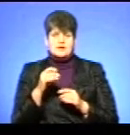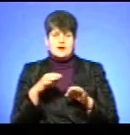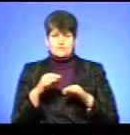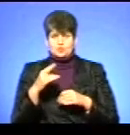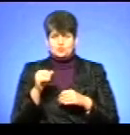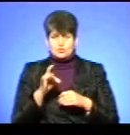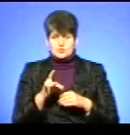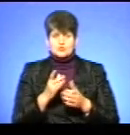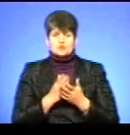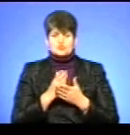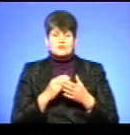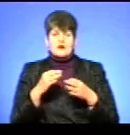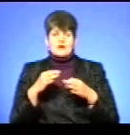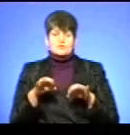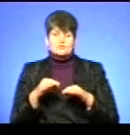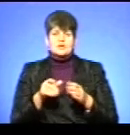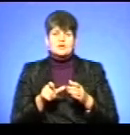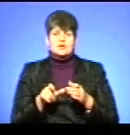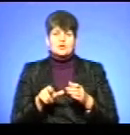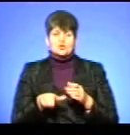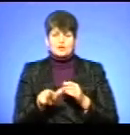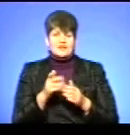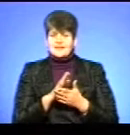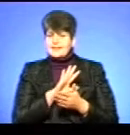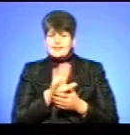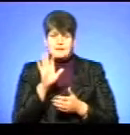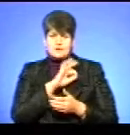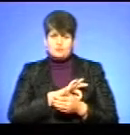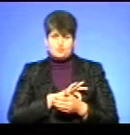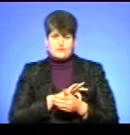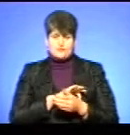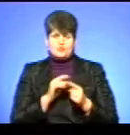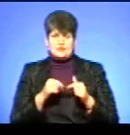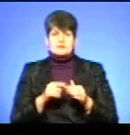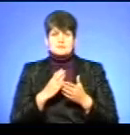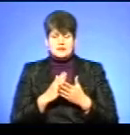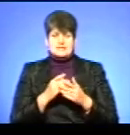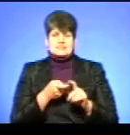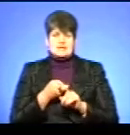є неприбутковою організацією. Мета ж є залежний від надходжень коштів.